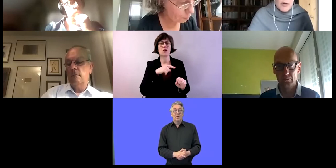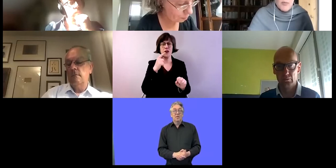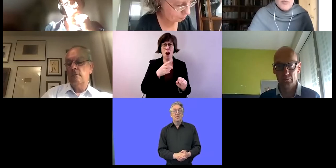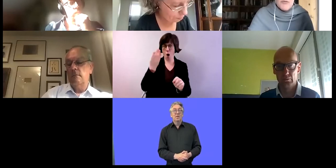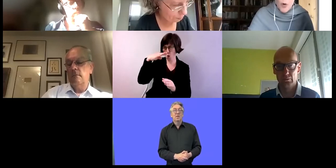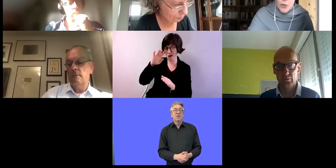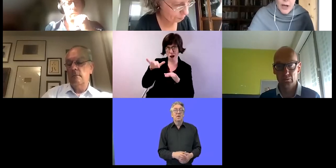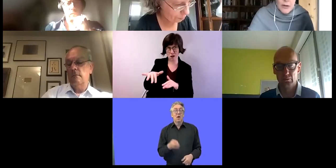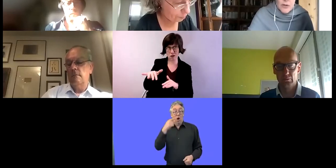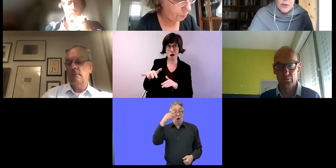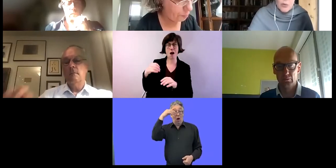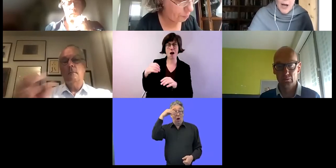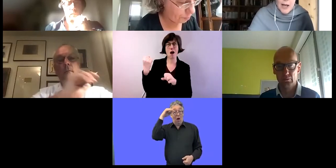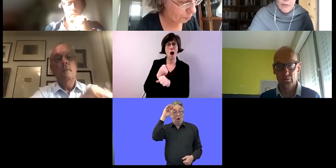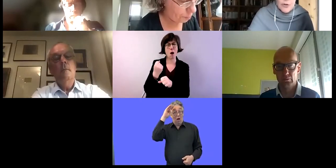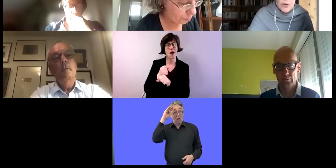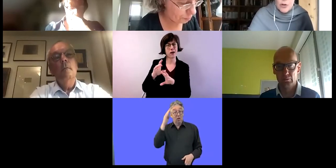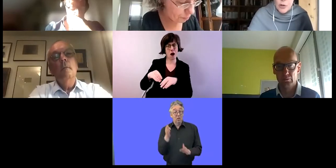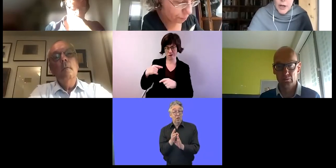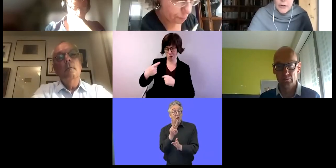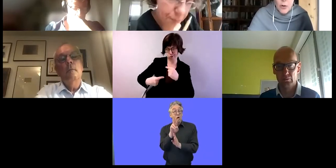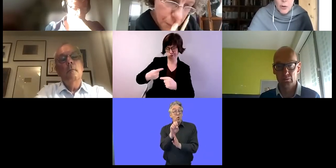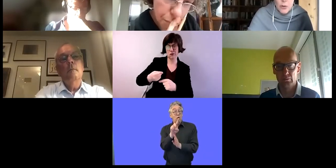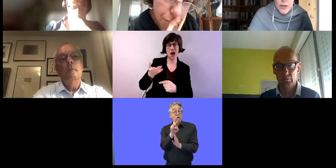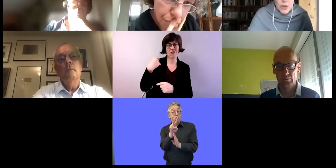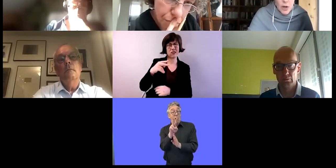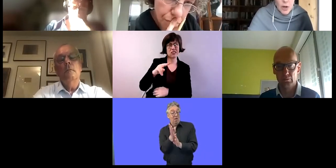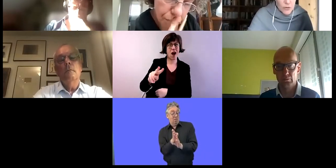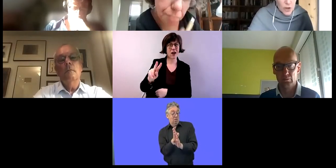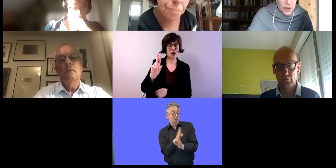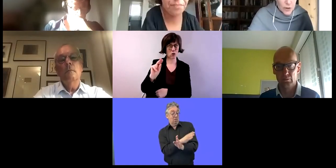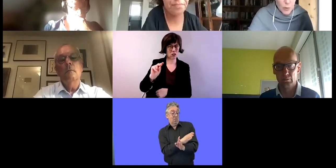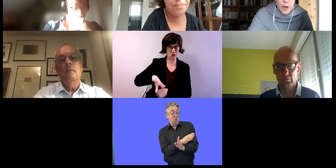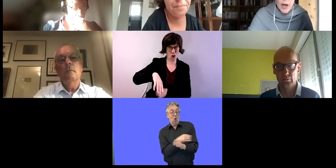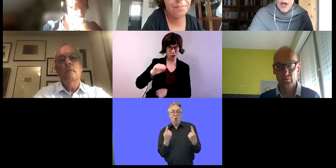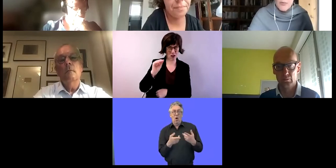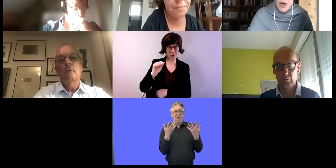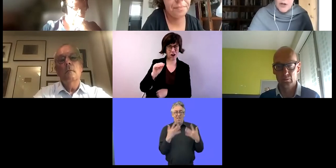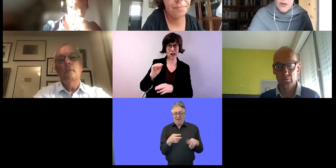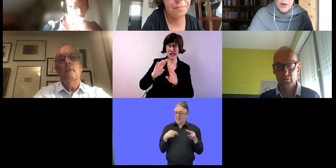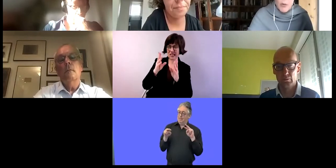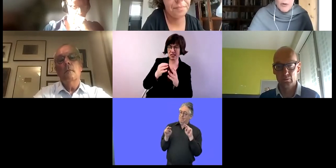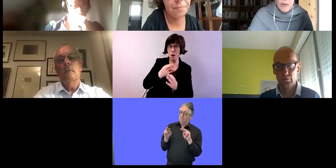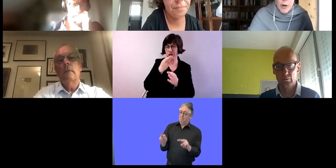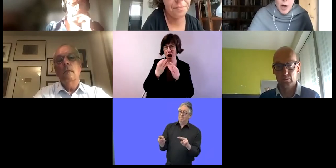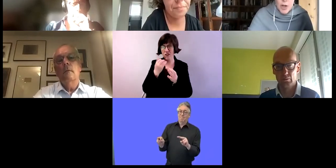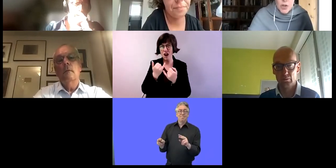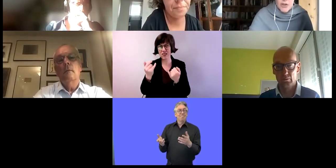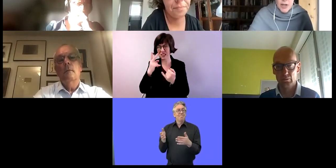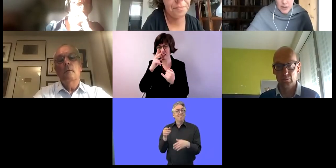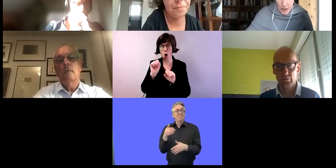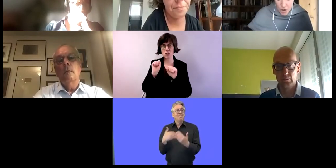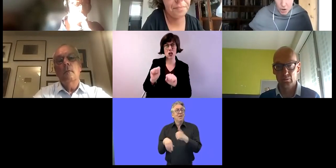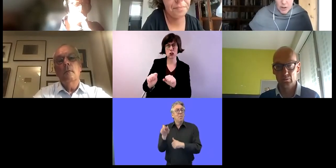Arbeiten hierzu begonnen, vor 2012 schon, um uns diese ganze Frage der geschützten Arbeit